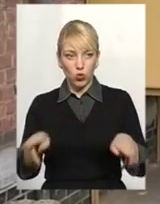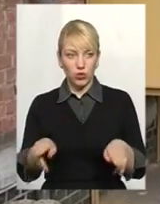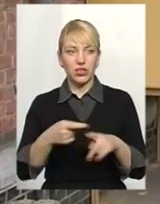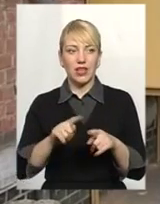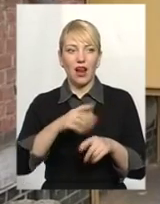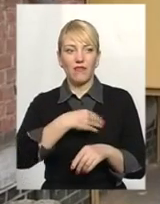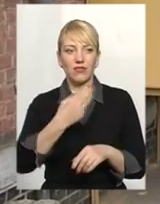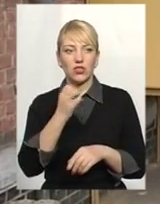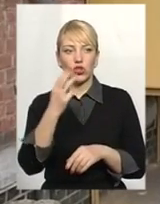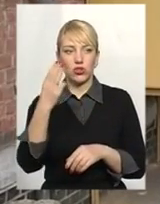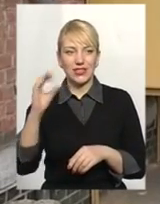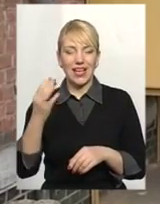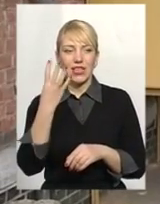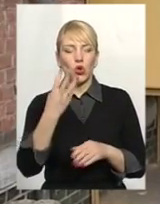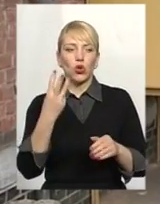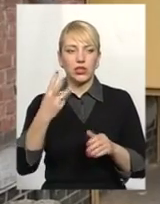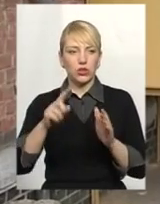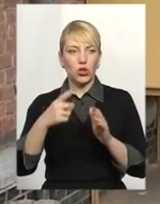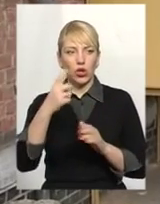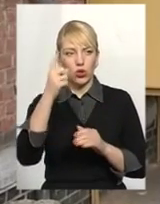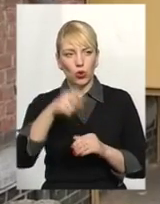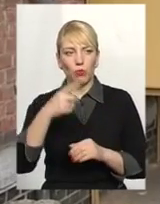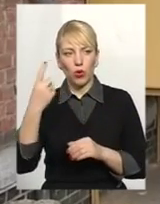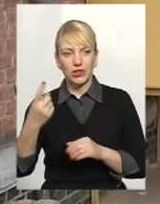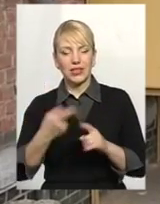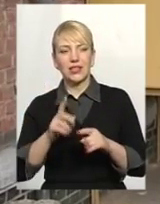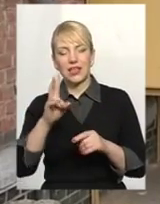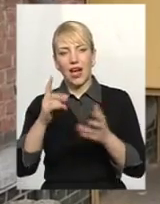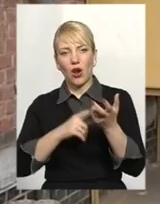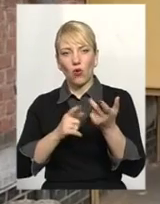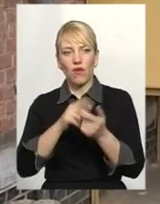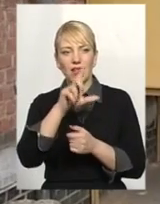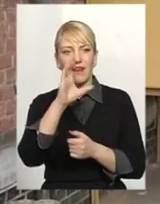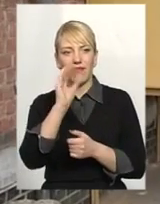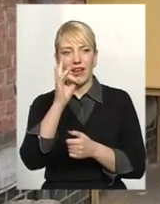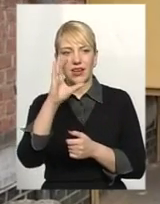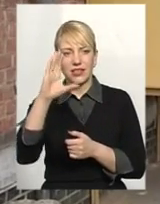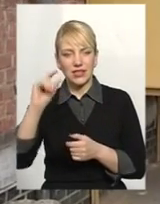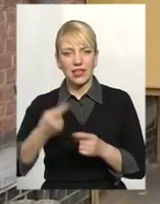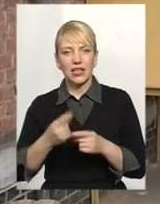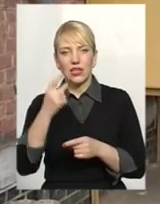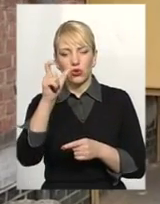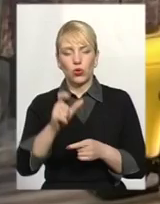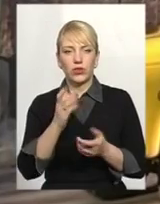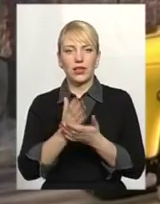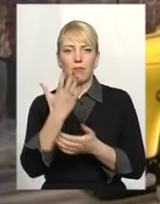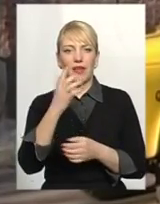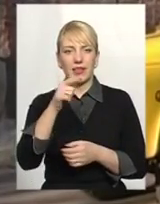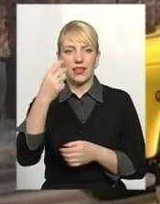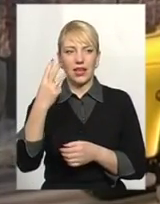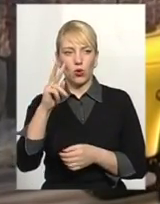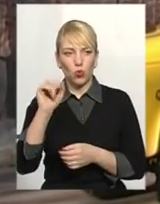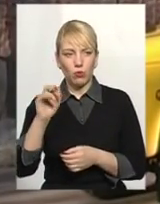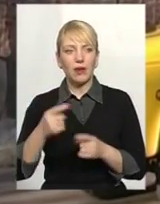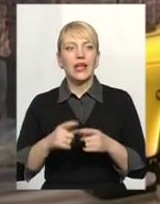Львівське шосе 43,1. На рахування за вересень там склало на одну зареєстровану особу, то 5,3 куба. А ще за